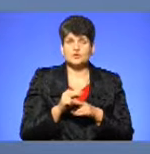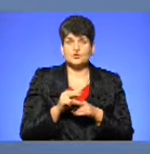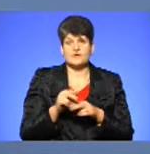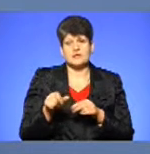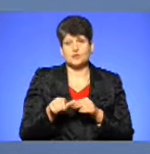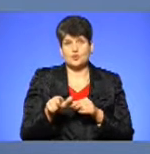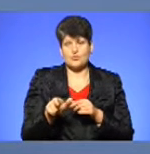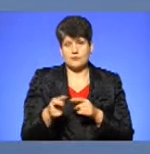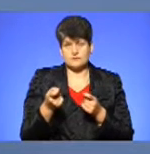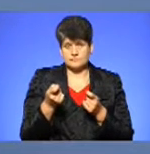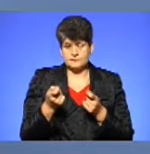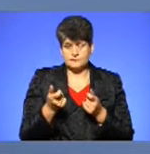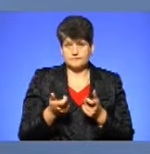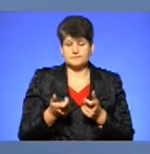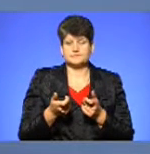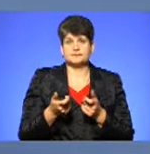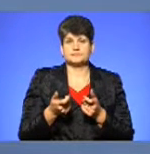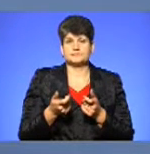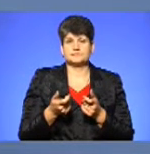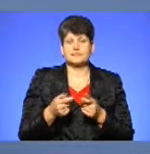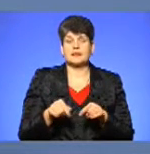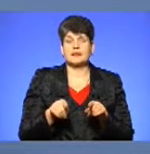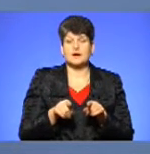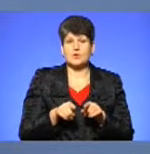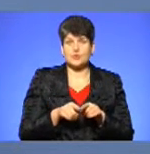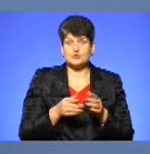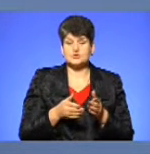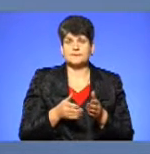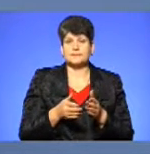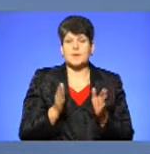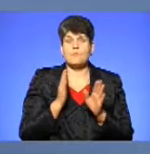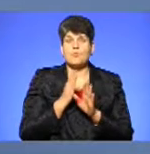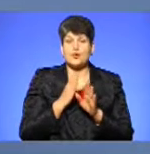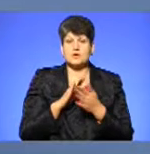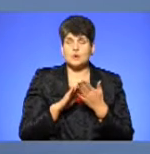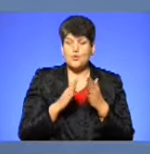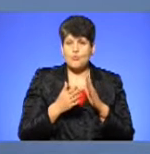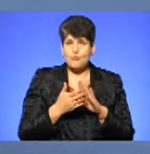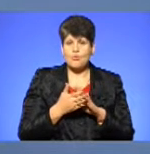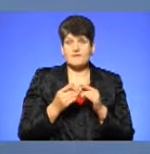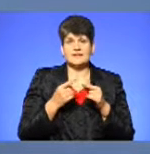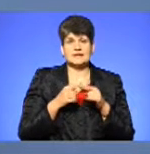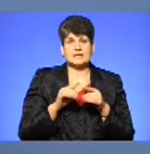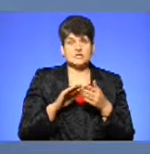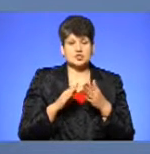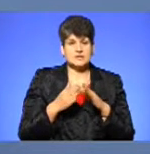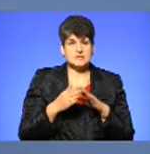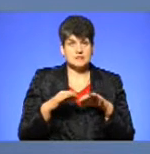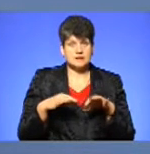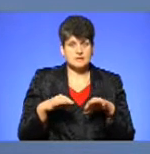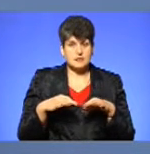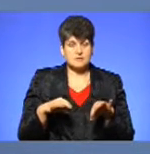дороги нашої області, також погодні умови, технічний стан транспортних